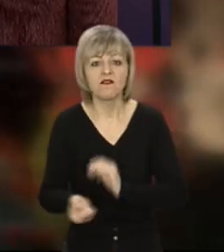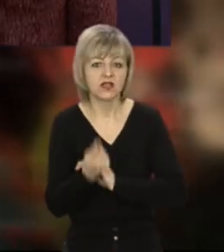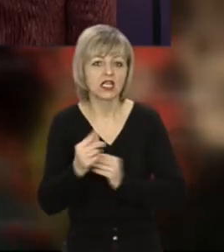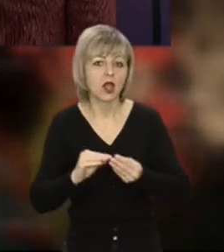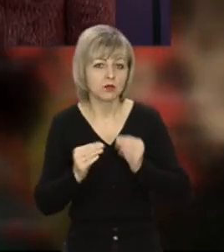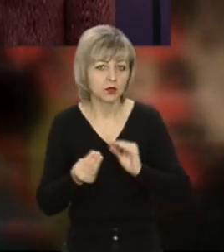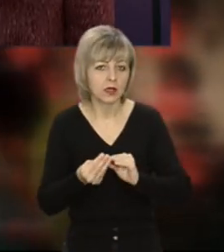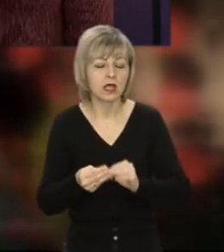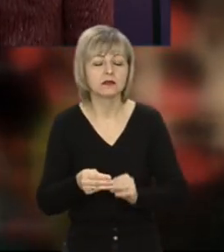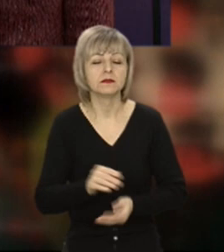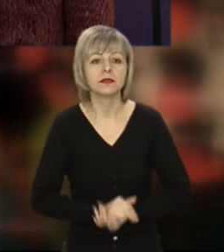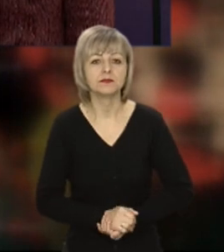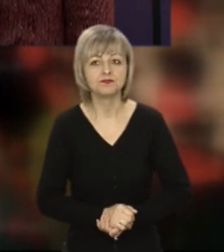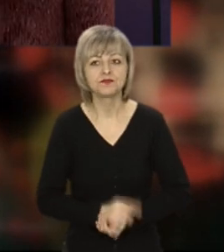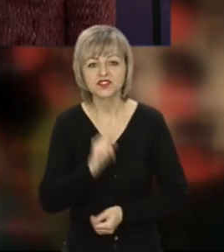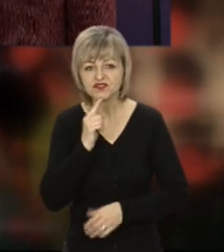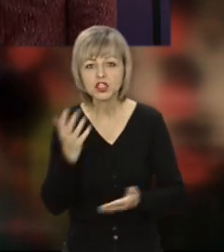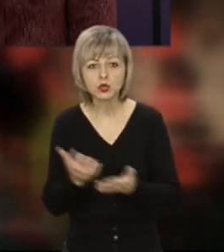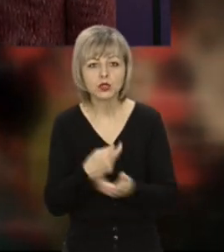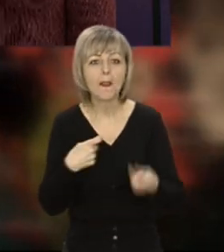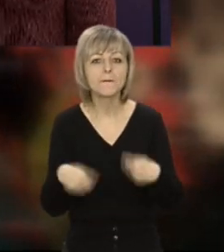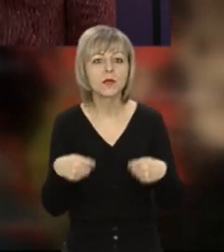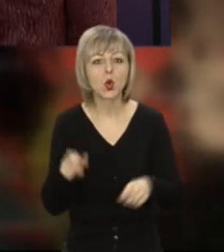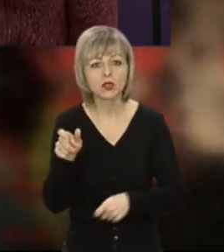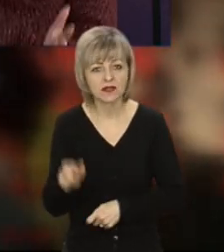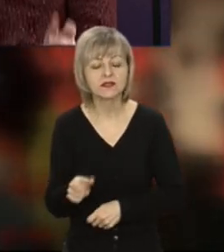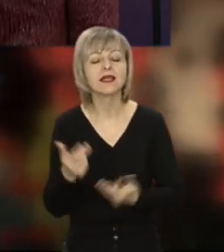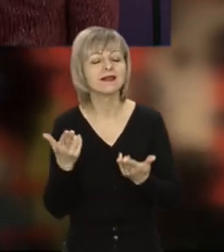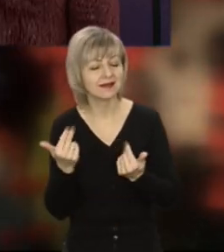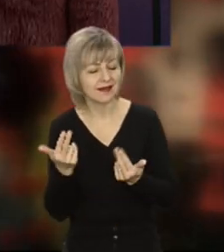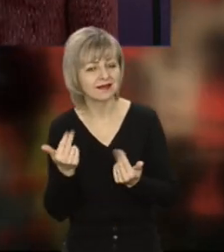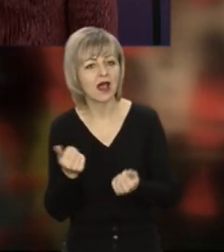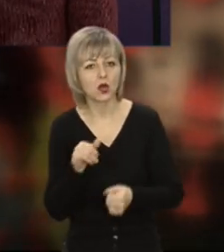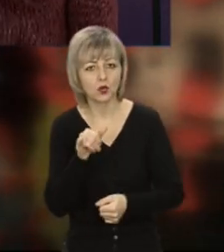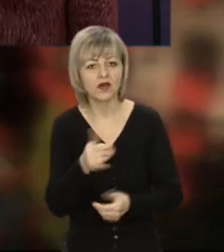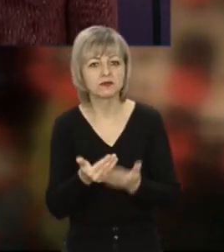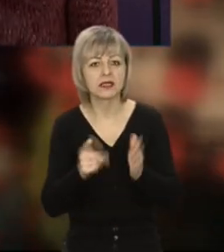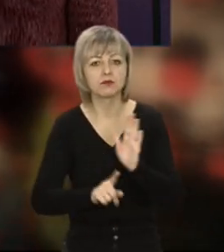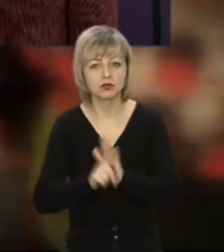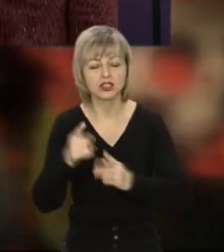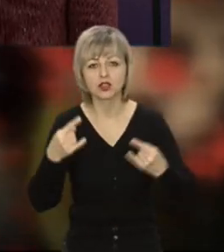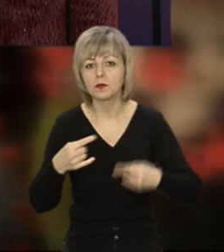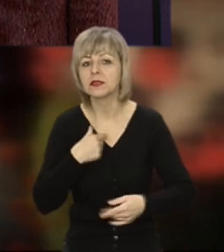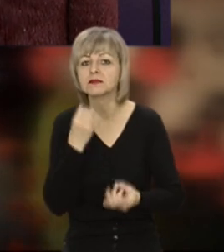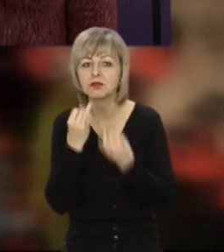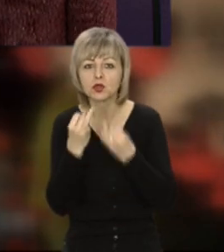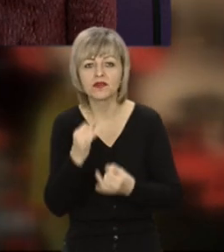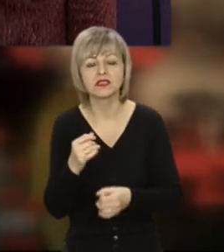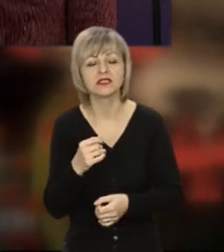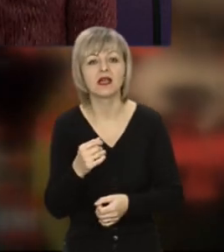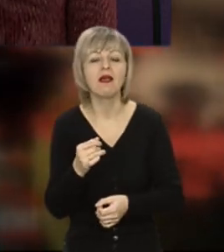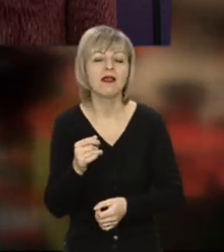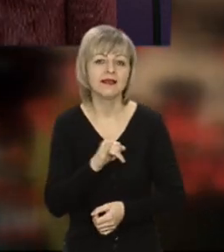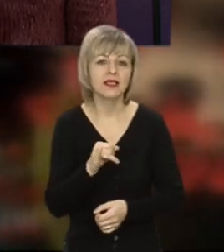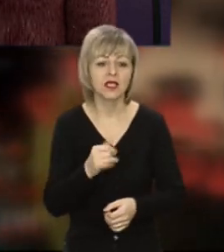виникають проблеми з персоналом. Важко знайти продавця через те, що вони не виконувані. Ось такий, що у вас перед початком ефіру ми спілкувалися і казали, що зараз